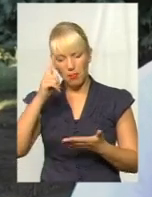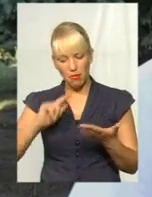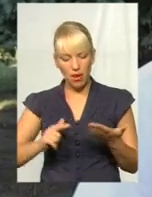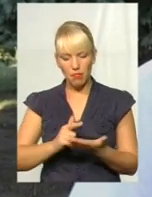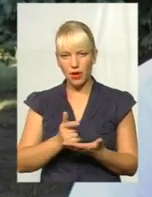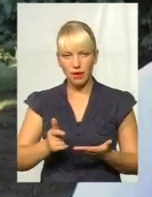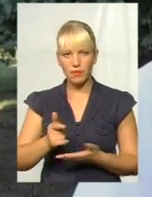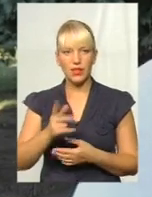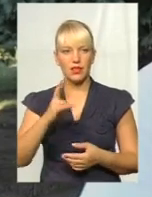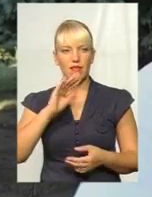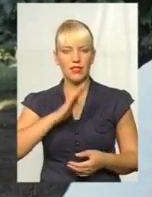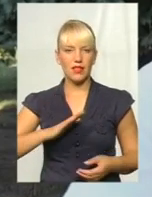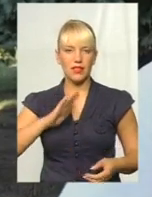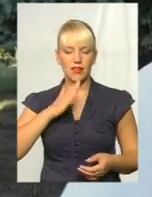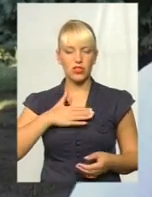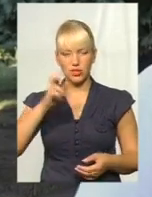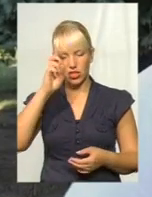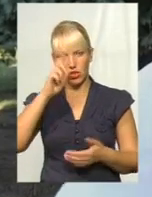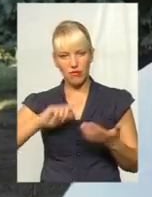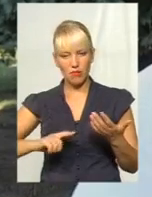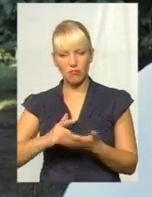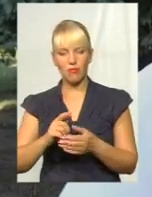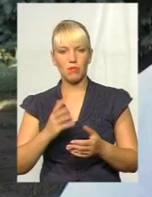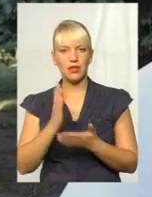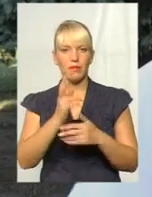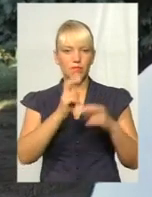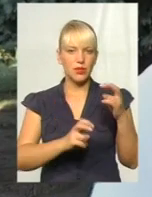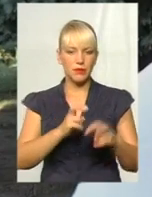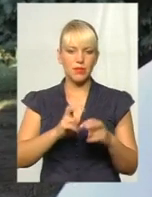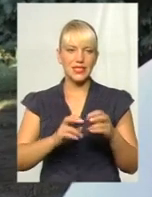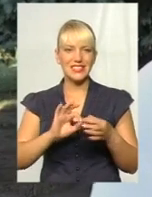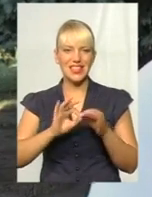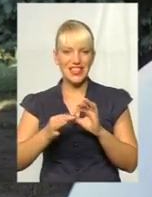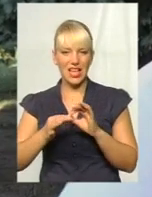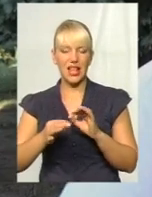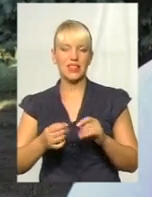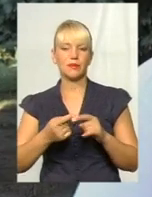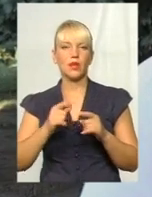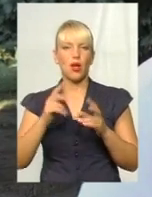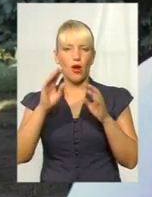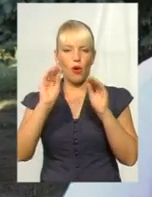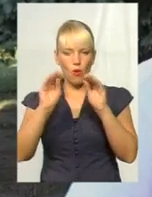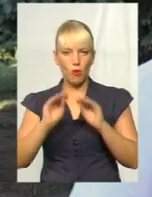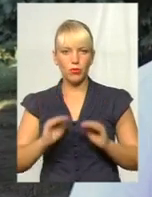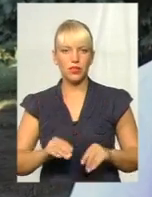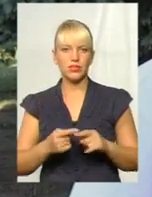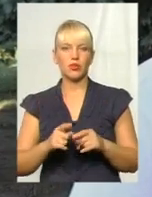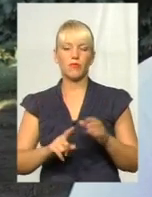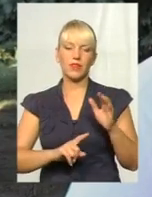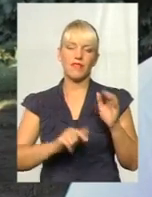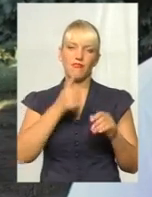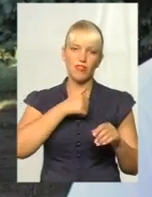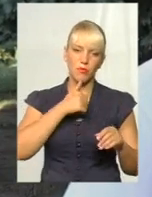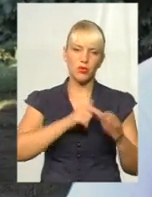мапу нашої держави наносяться підприємство з детальним описом. Вид роботи, початок будівництва, об'єм інвестицій,